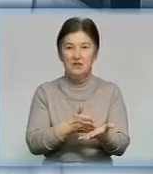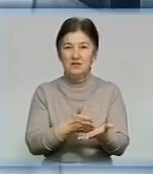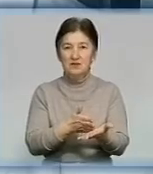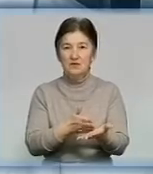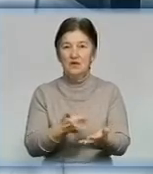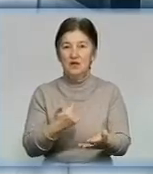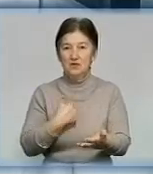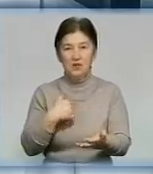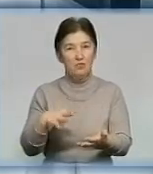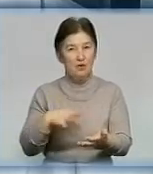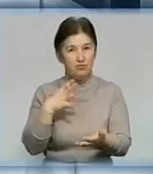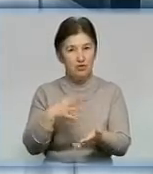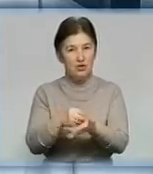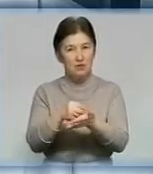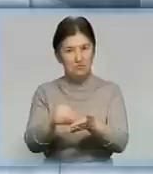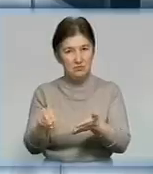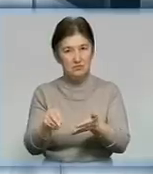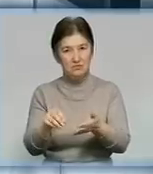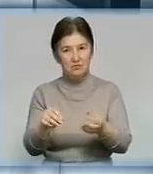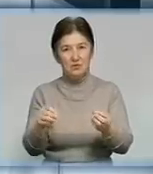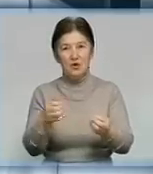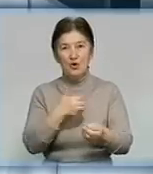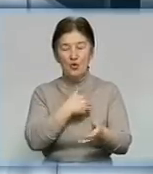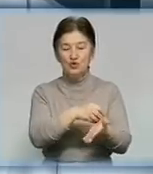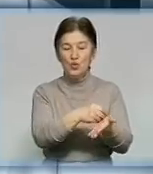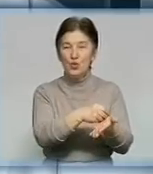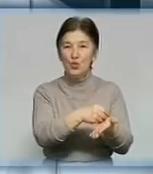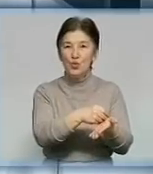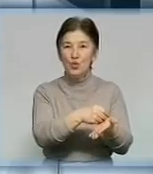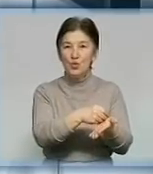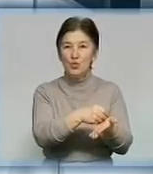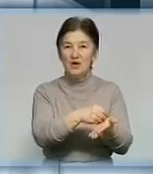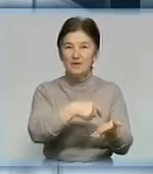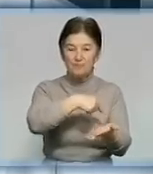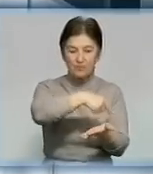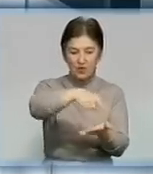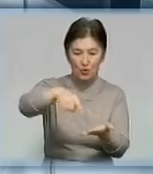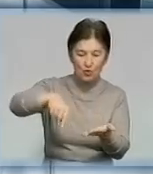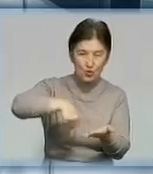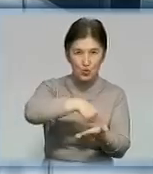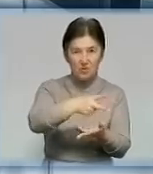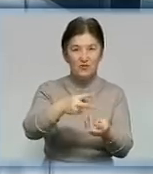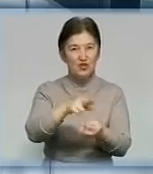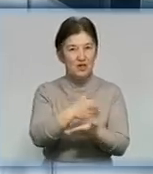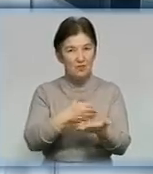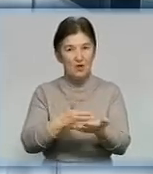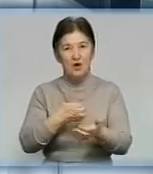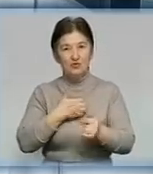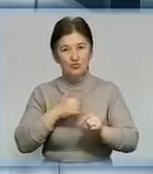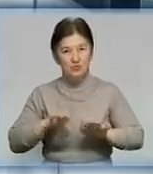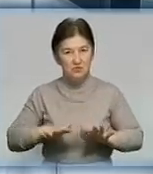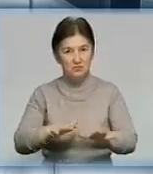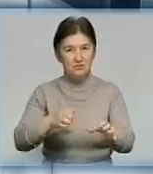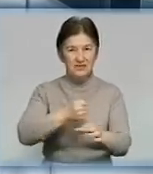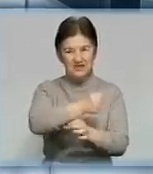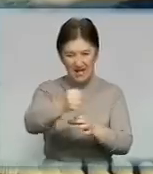Нами було придбано новий тісто-поділювач. Ми хочемо округлювач для хліба купити, хочемо розкаточну-закаточну